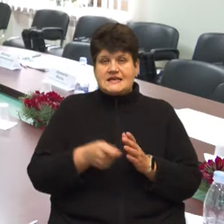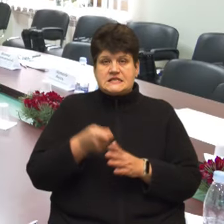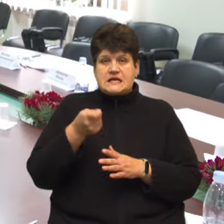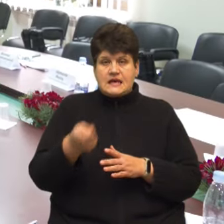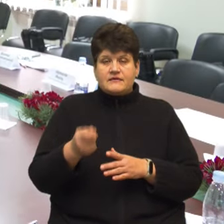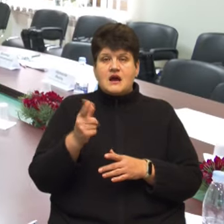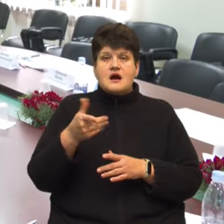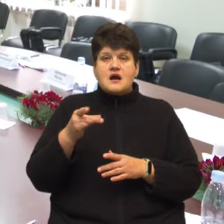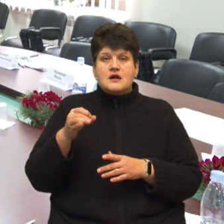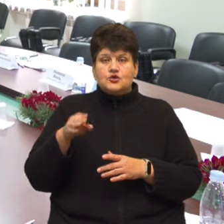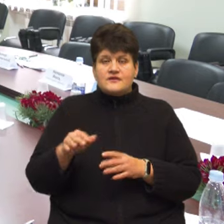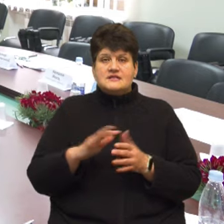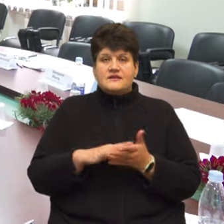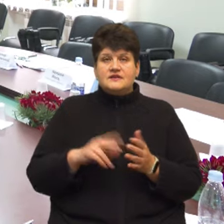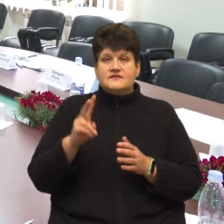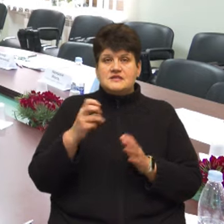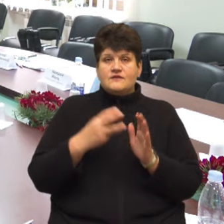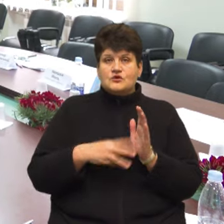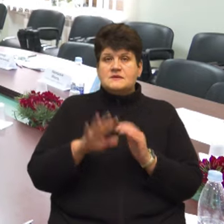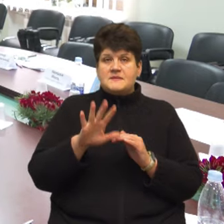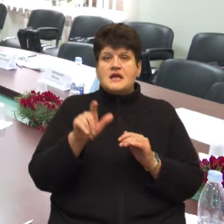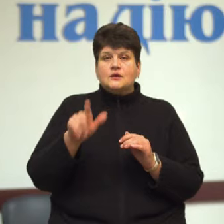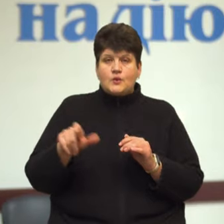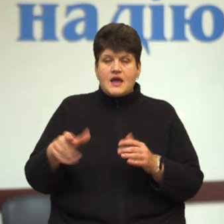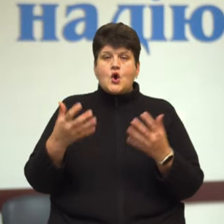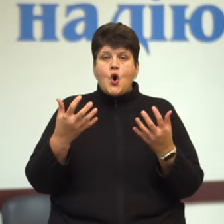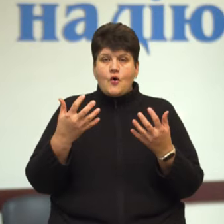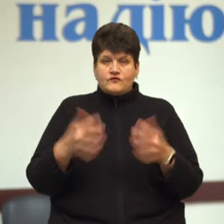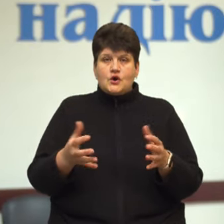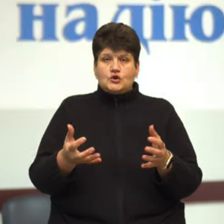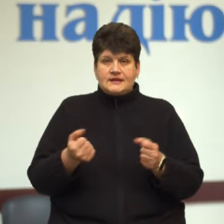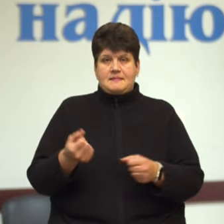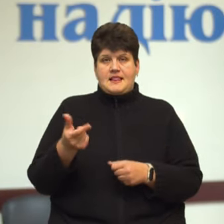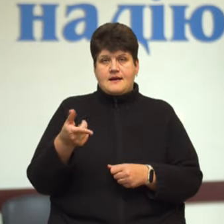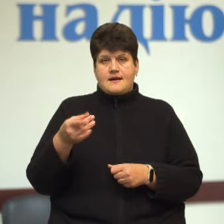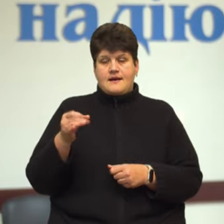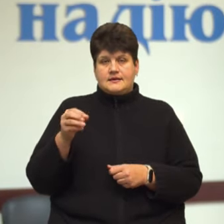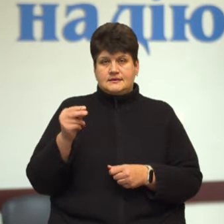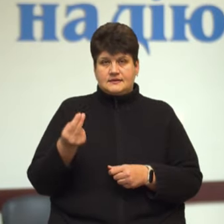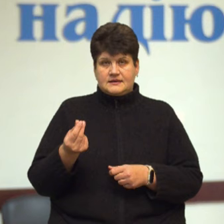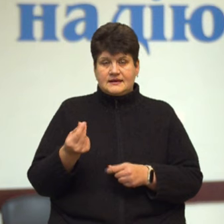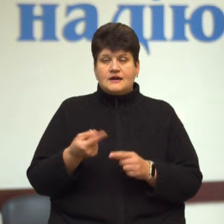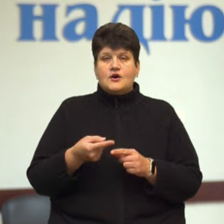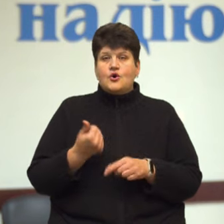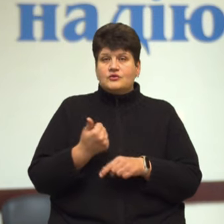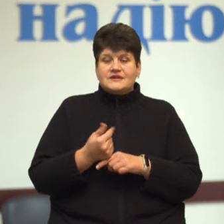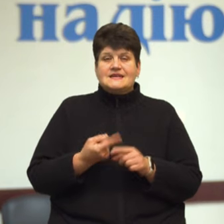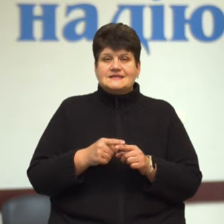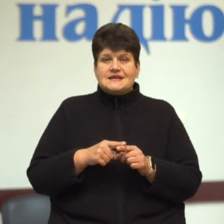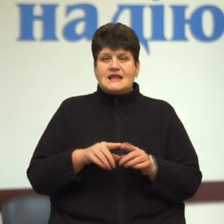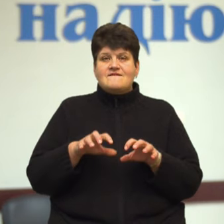бізнесу. 285 людей отримали грант. У нас є основні гаранти на власну справу. Цьогоріч